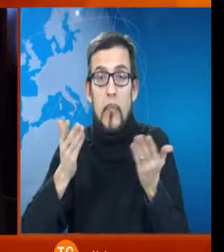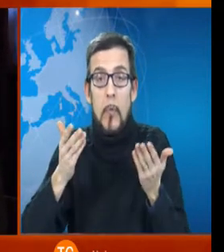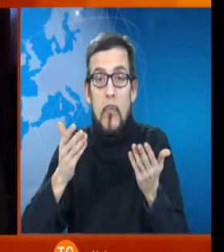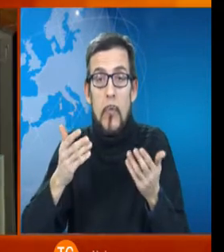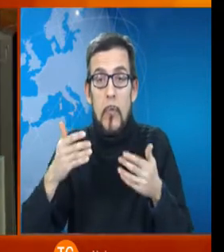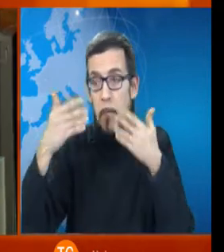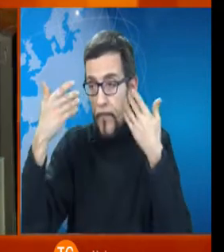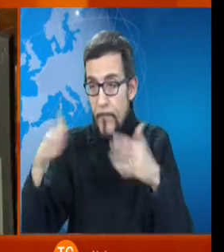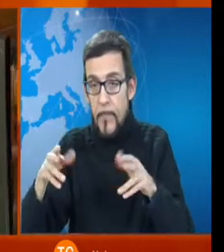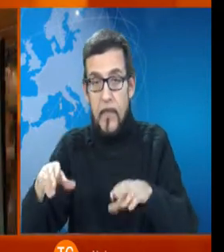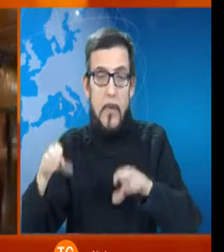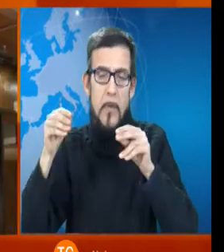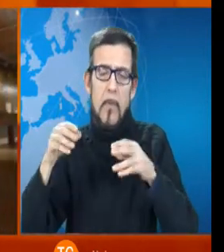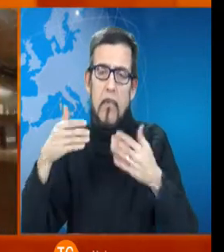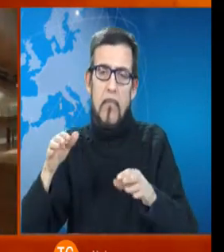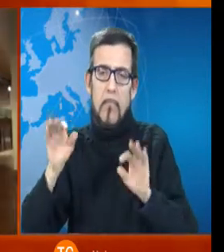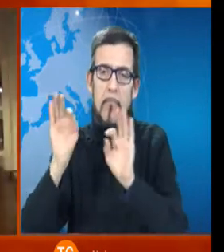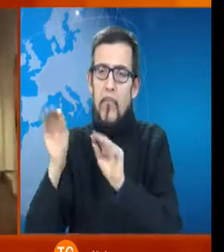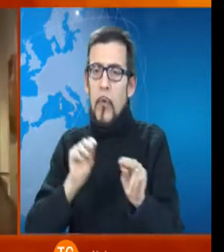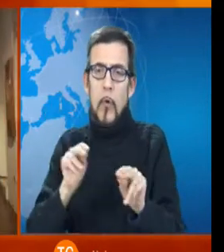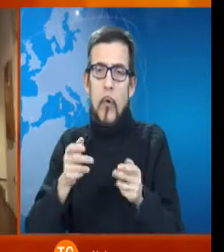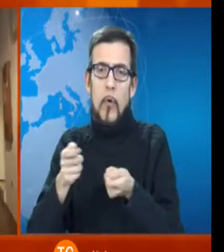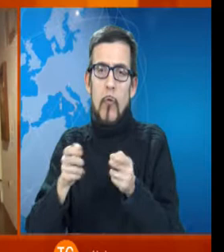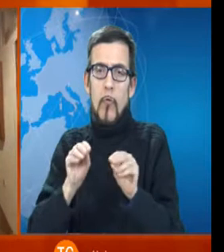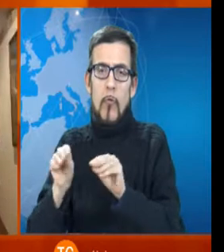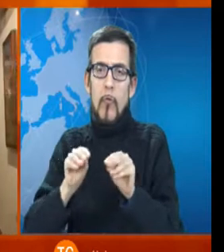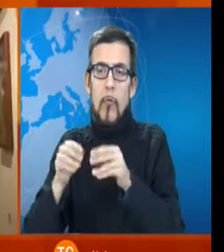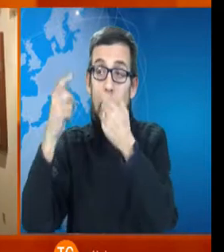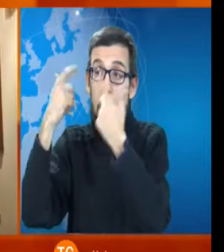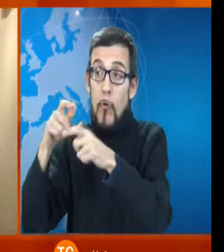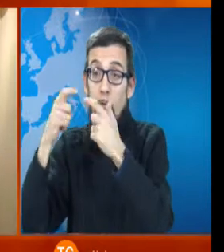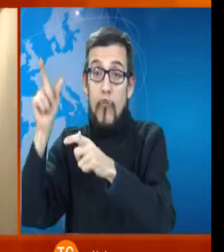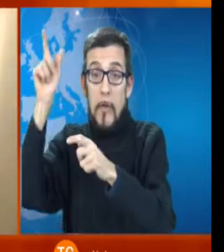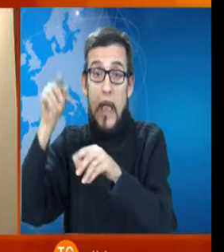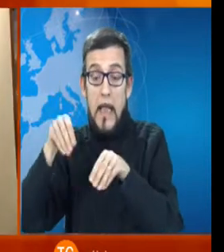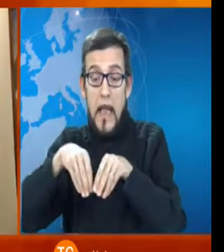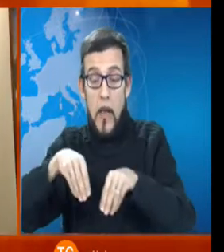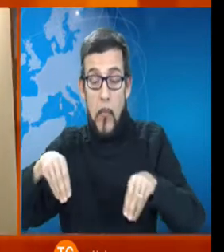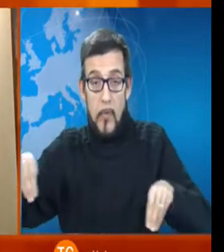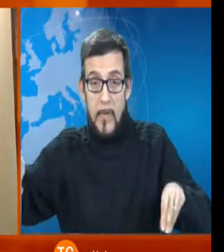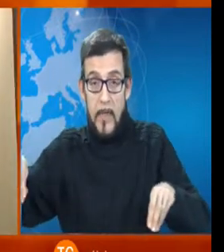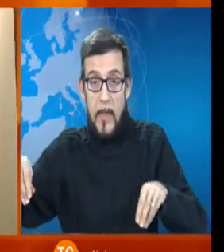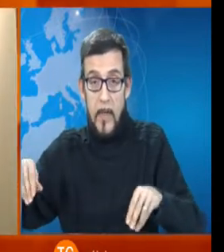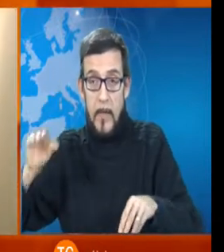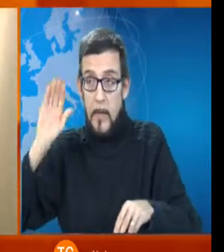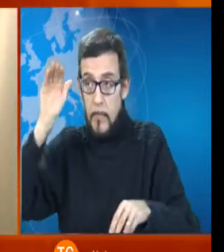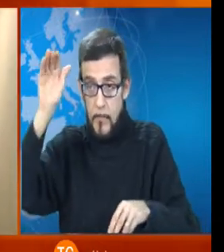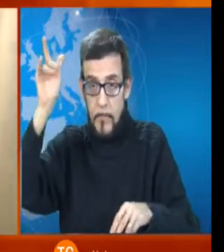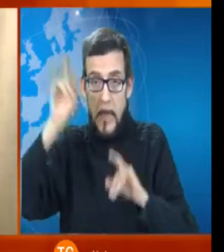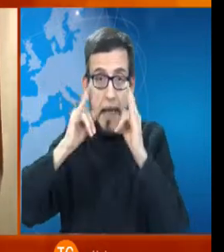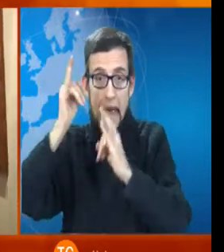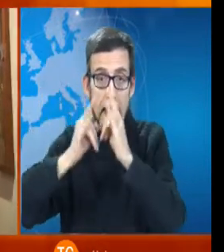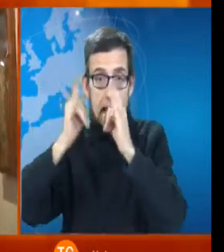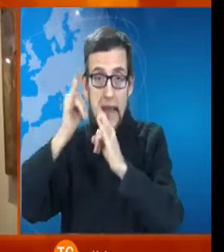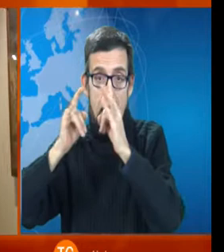troverà quella che è la giusta collocazione nella cittadella dei musei e dobbiamo tener conto che proprio